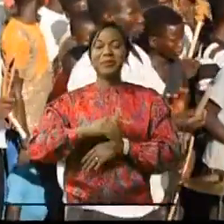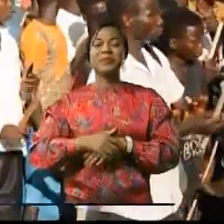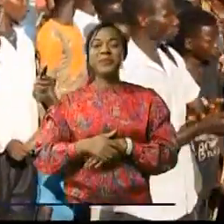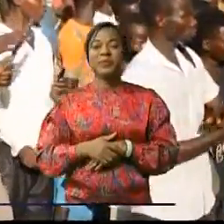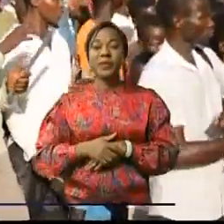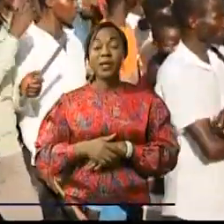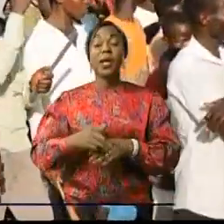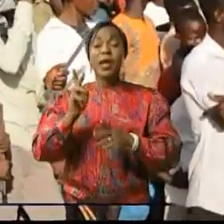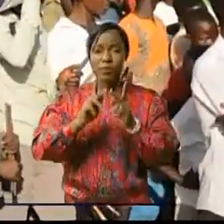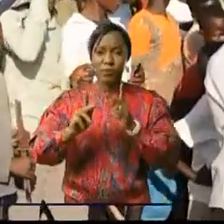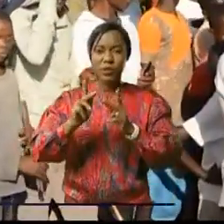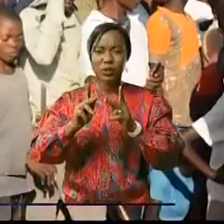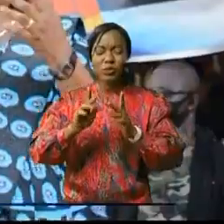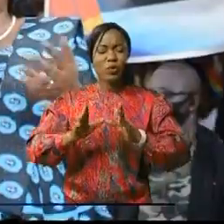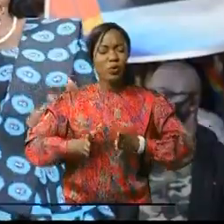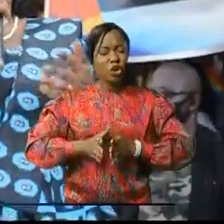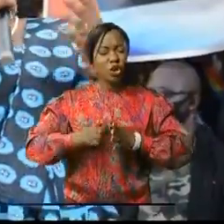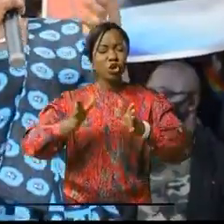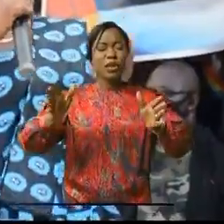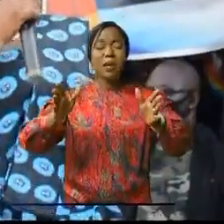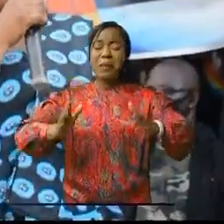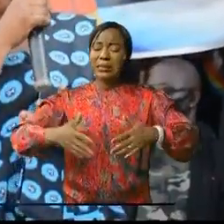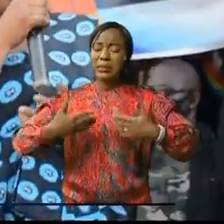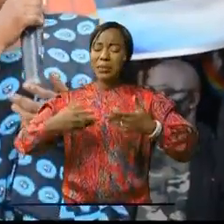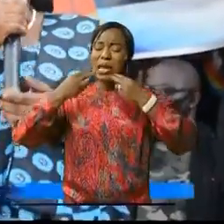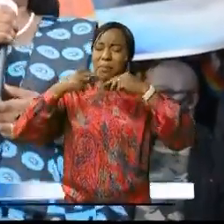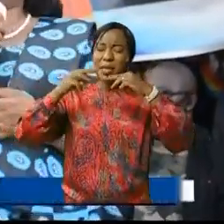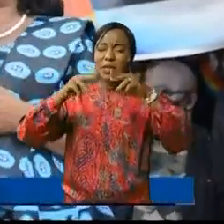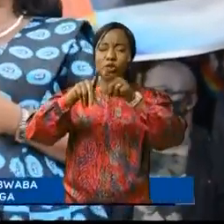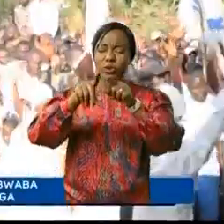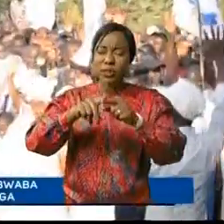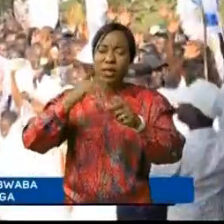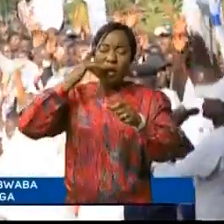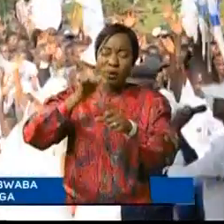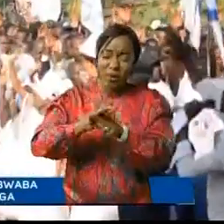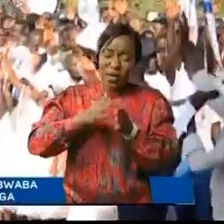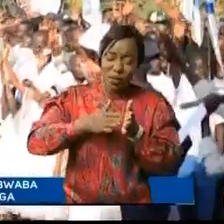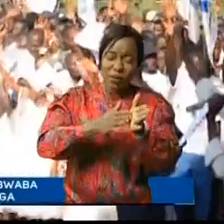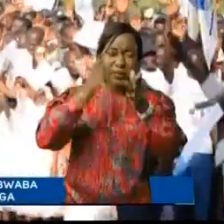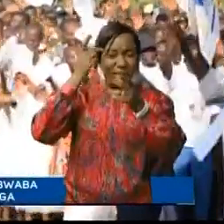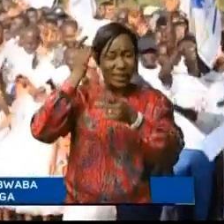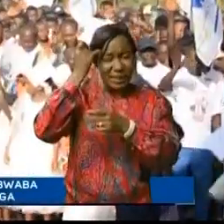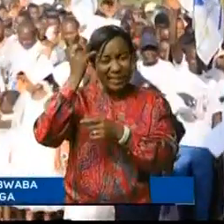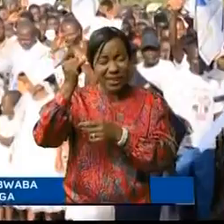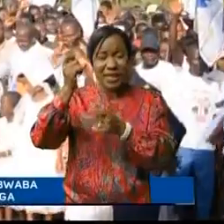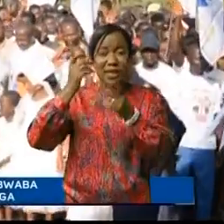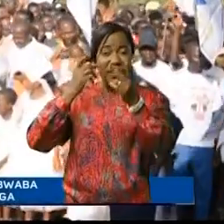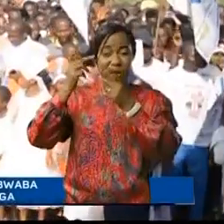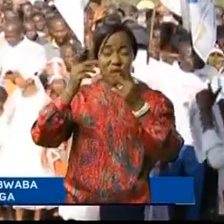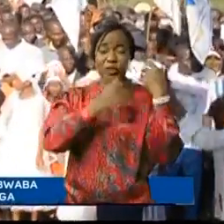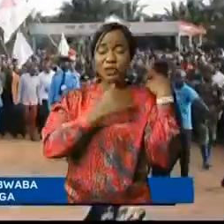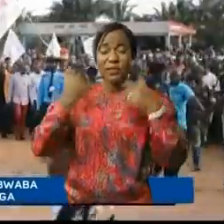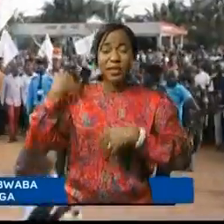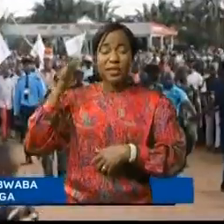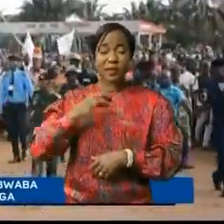La population dans son ensemble a apprécié ce message et a promis son accompagnement à cette vision du grand délai-nation Félix-Antoine